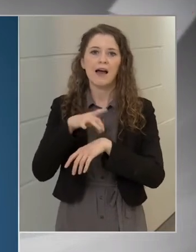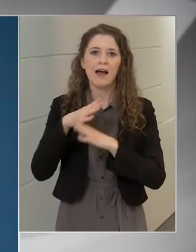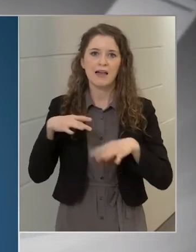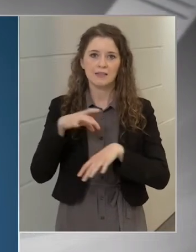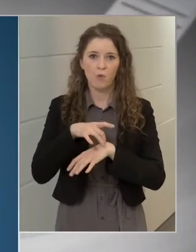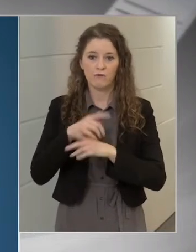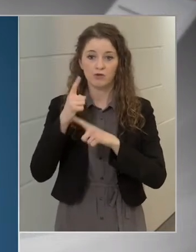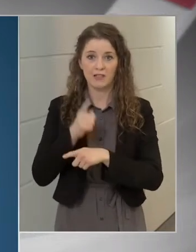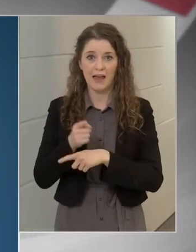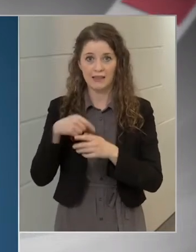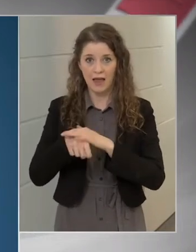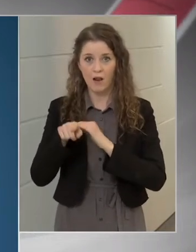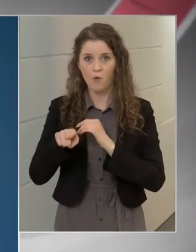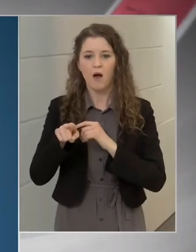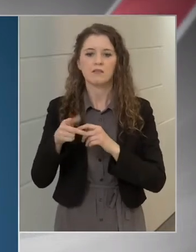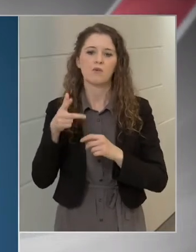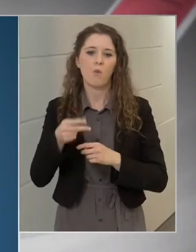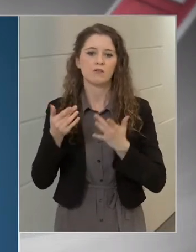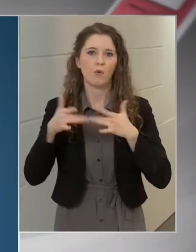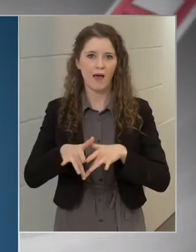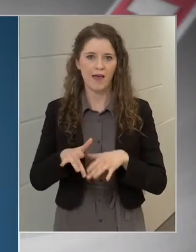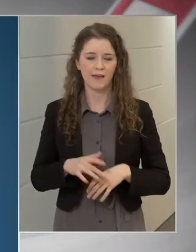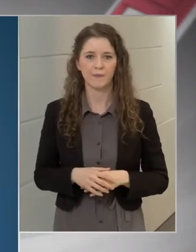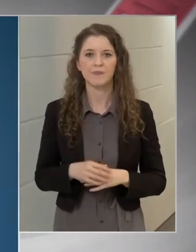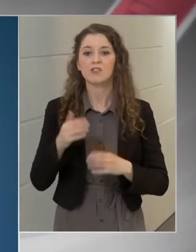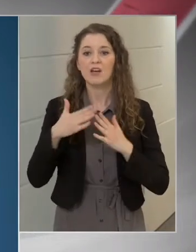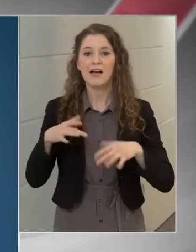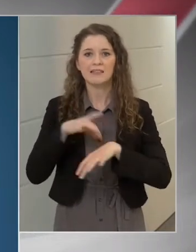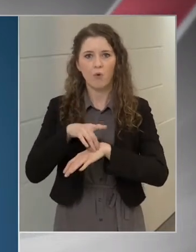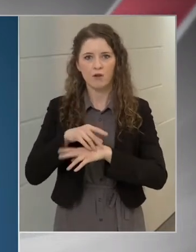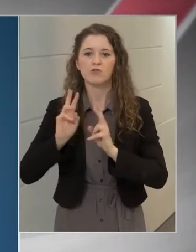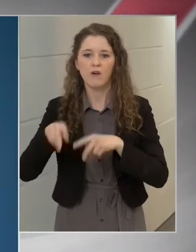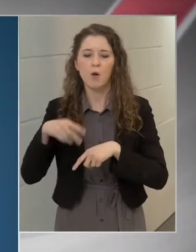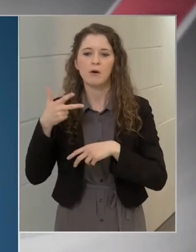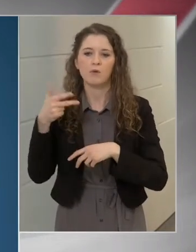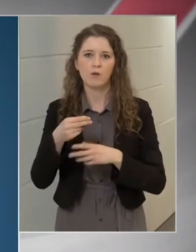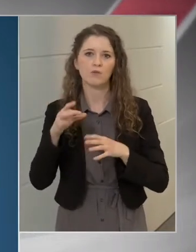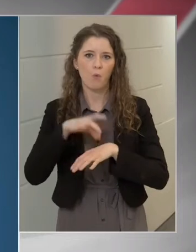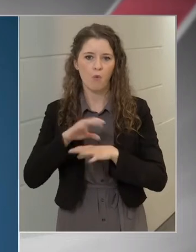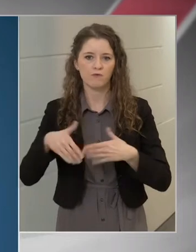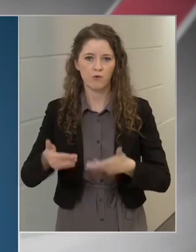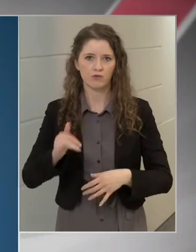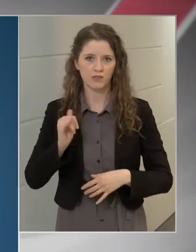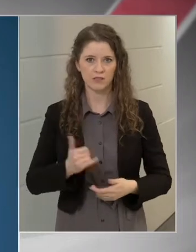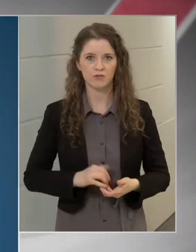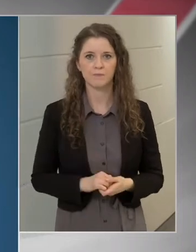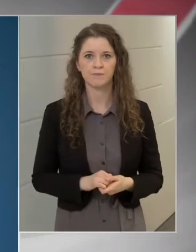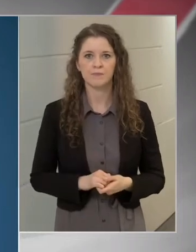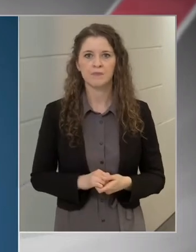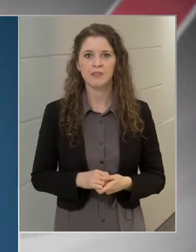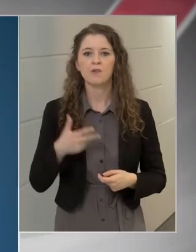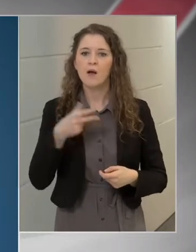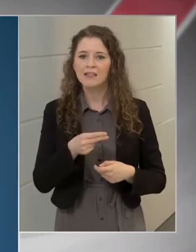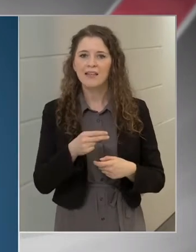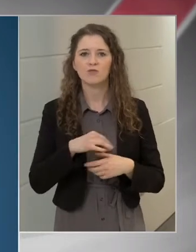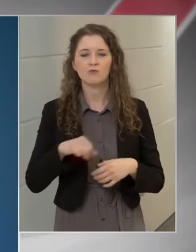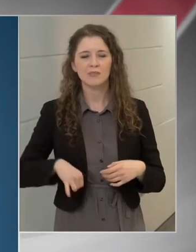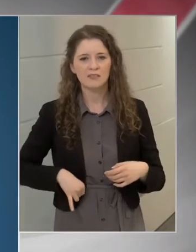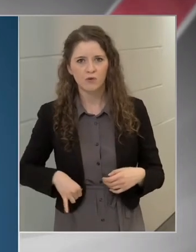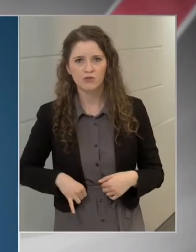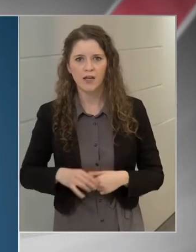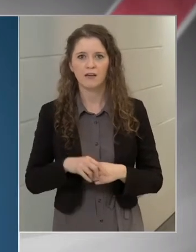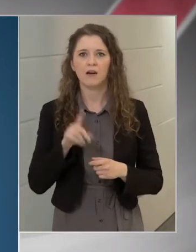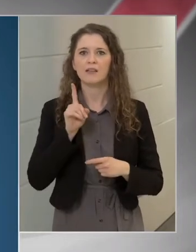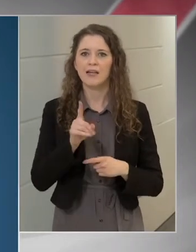házi orvost. Az oltási folyamatot a legnagyobb óvatossággal és biztonsággal, de minden